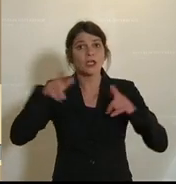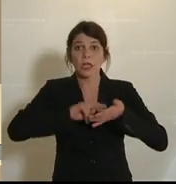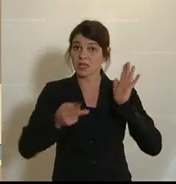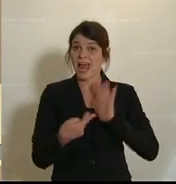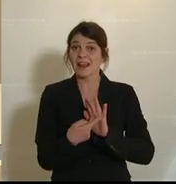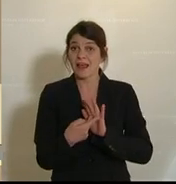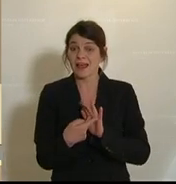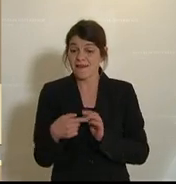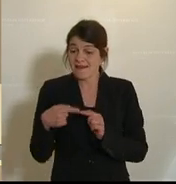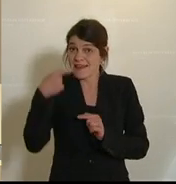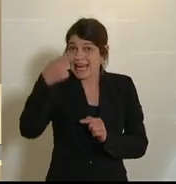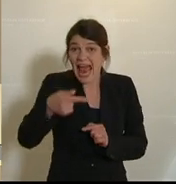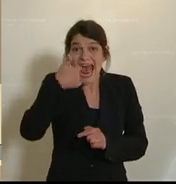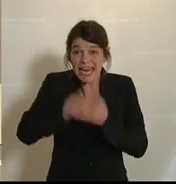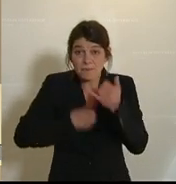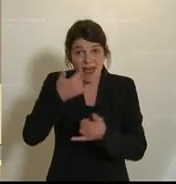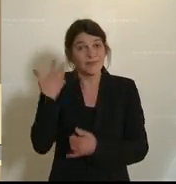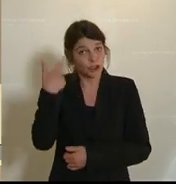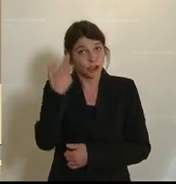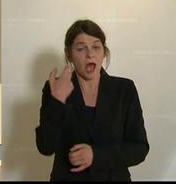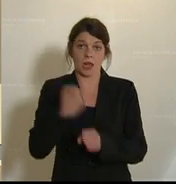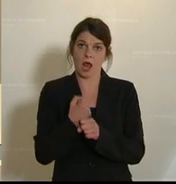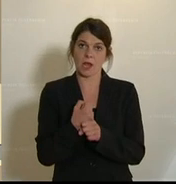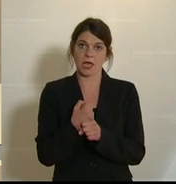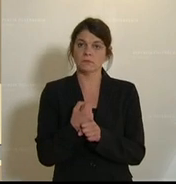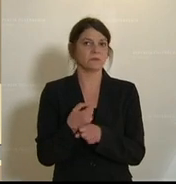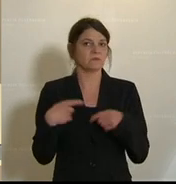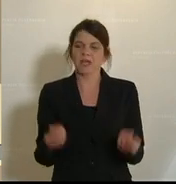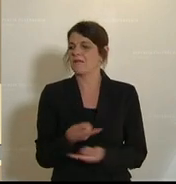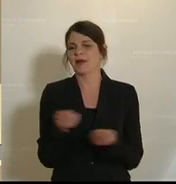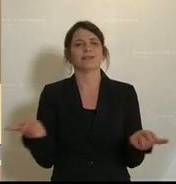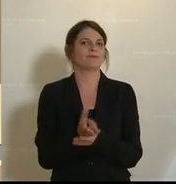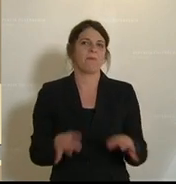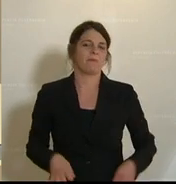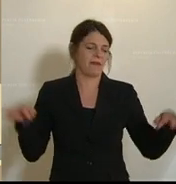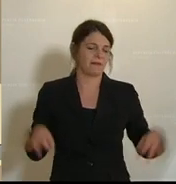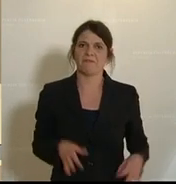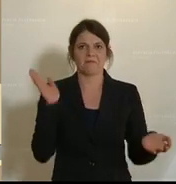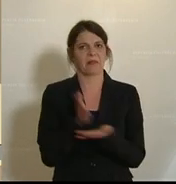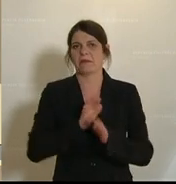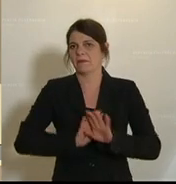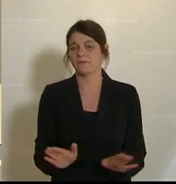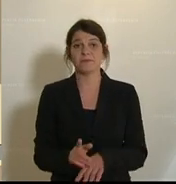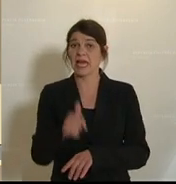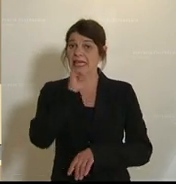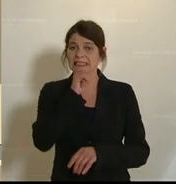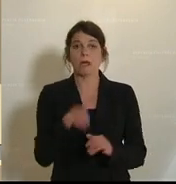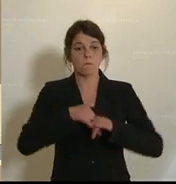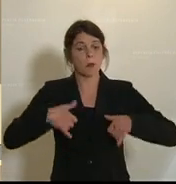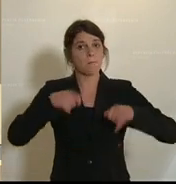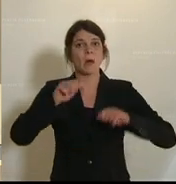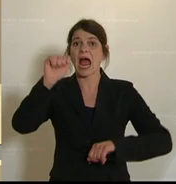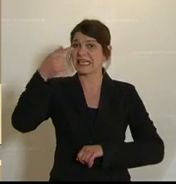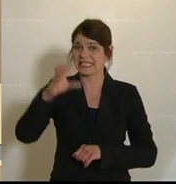frühestens in einem Jahr wieder anfangen kann zu arbeiten. Und da sind die meisten dann schon in die Pleite geschlittert. Gerade gestern ist der Bühnenbauer